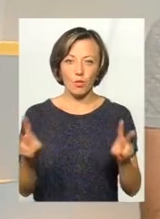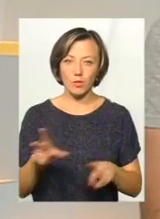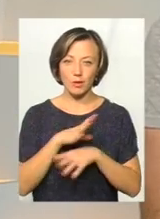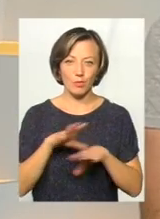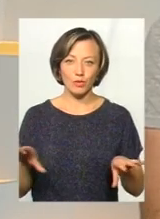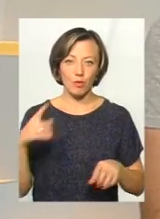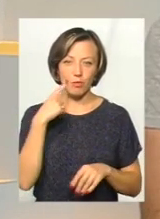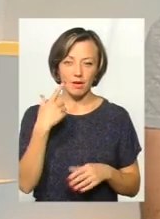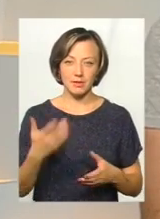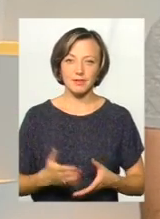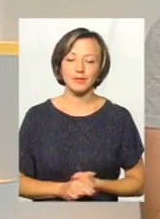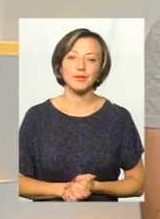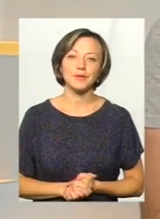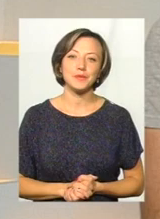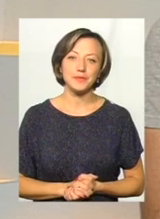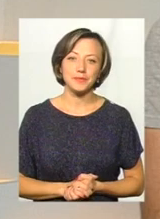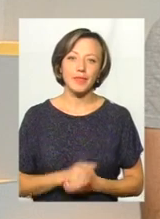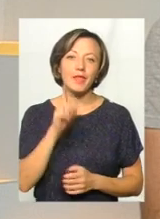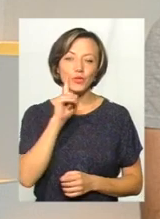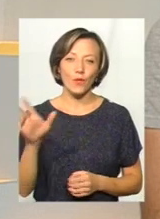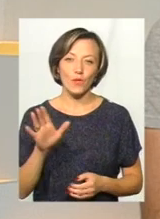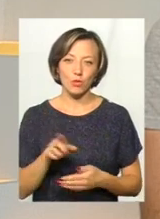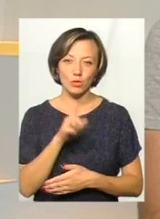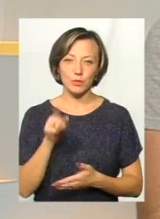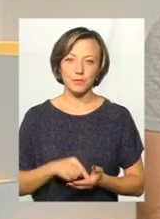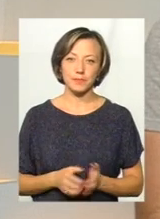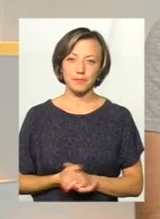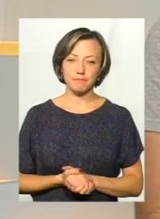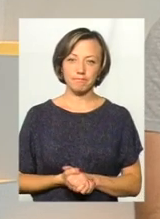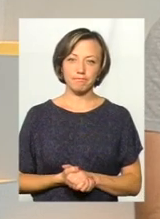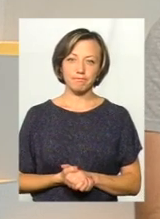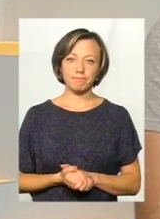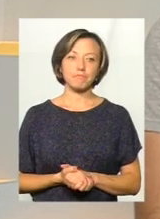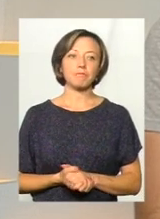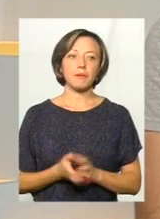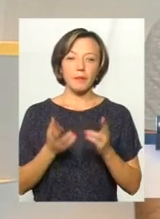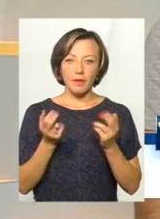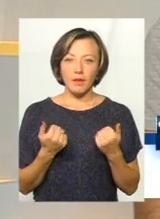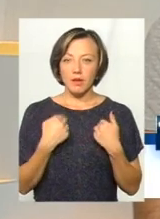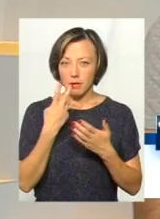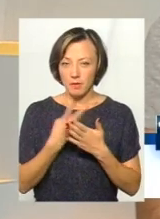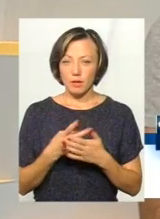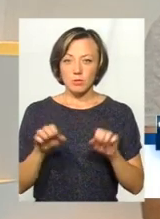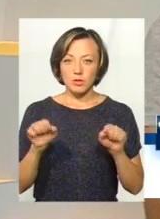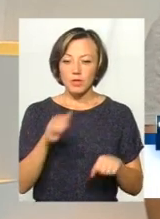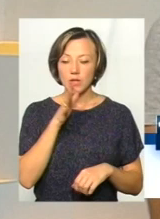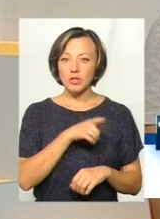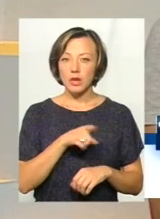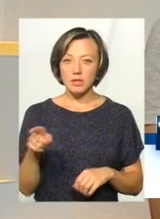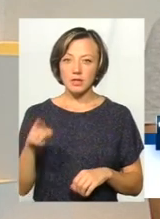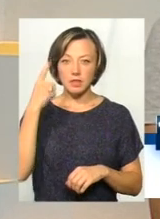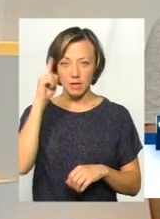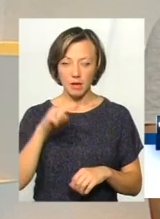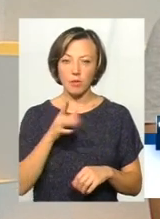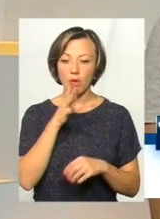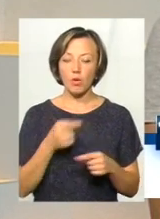дискомфортно? Так, я бачу можливість. час, якщо ми знаємо конкретний час,